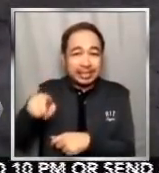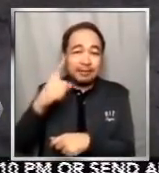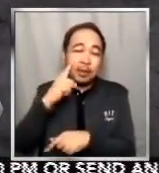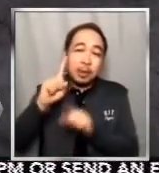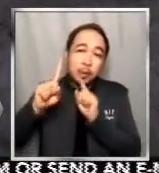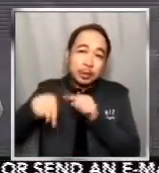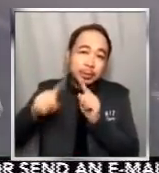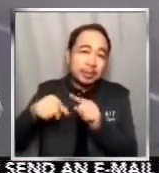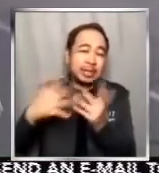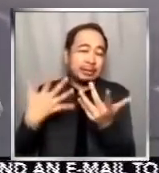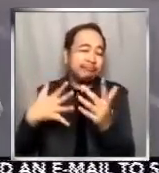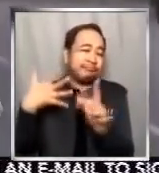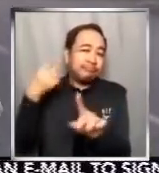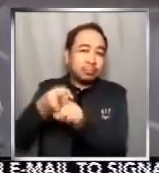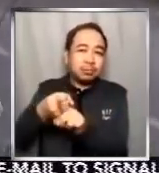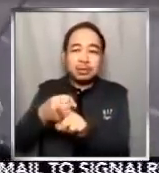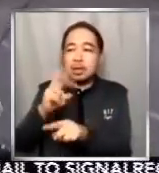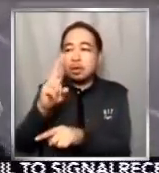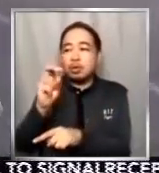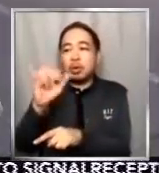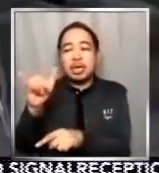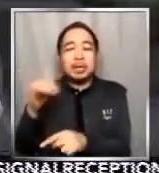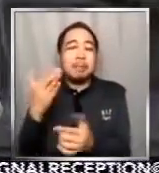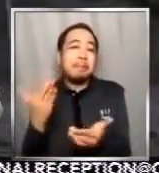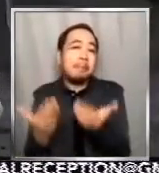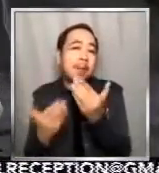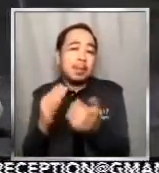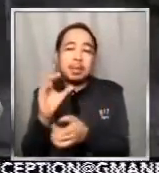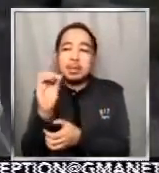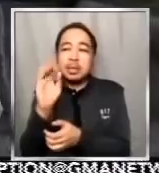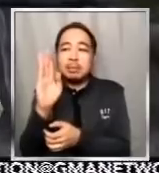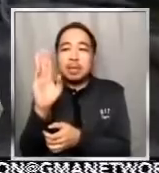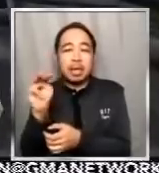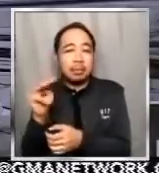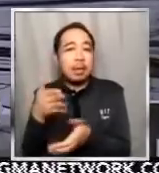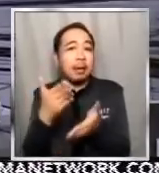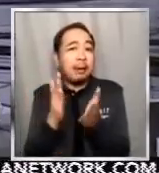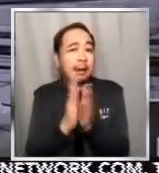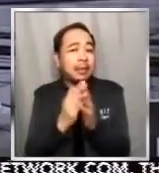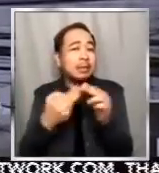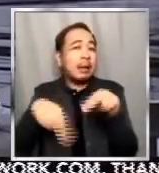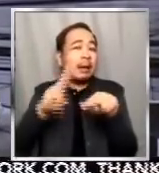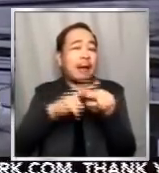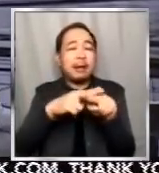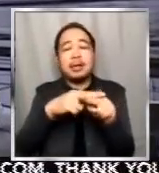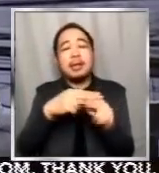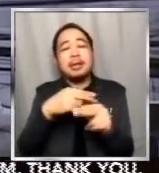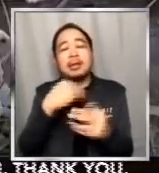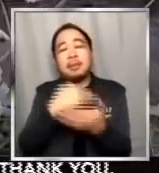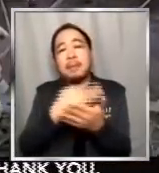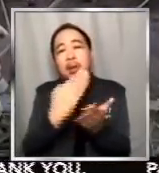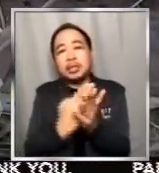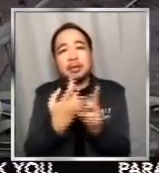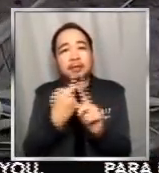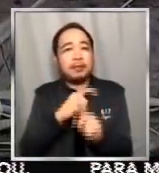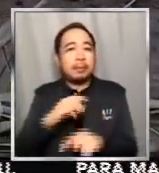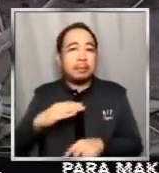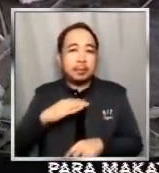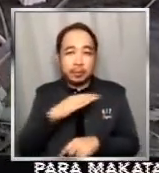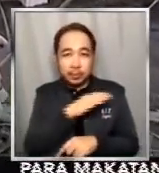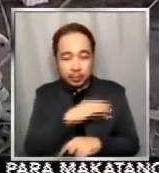ng Typhoon Rolly, baka humingi na ang DBM ng dagdag na pondo sa Kongreso. We will work this out with